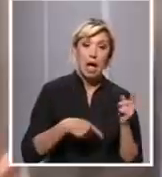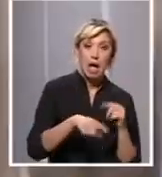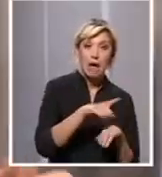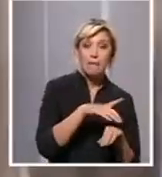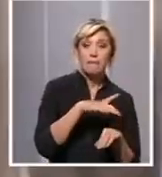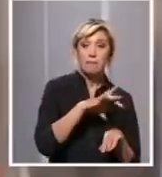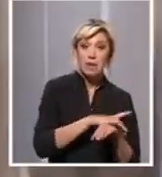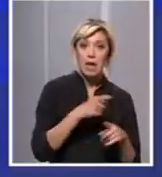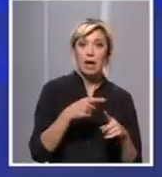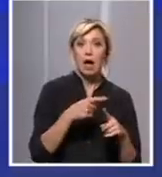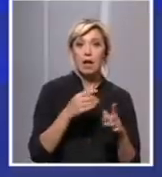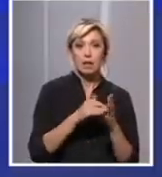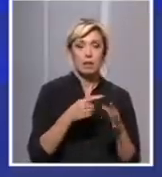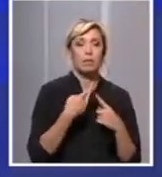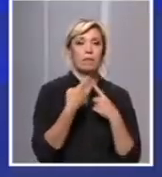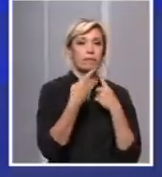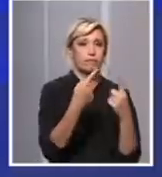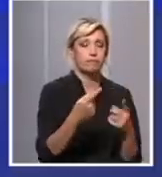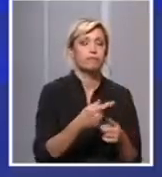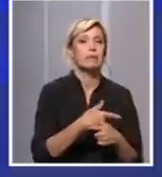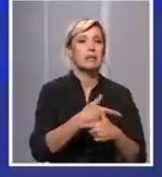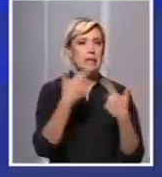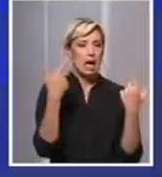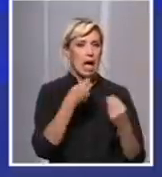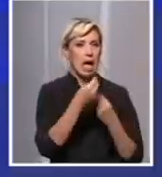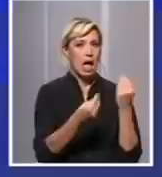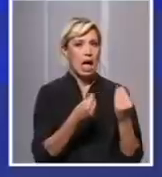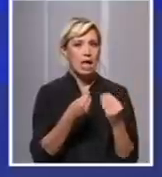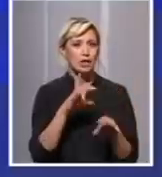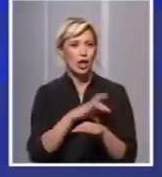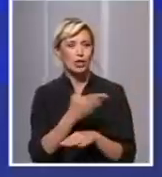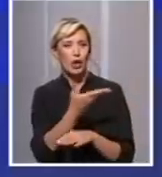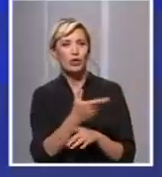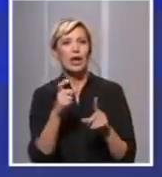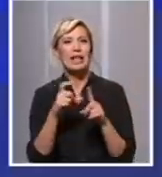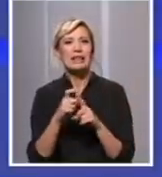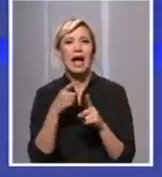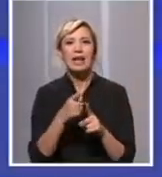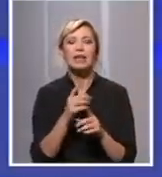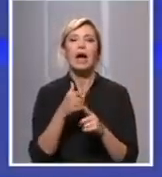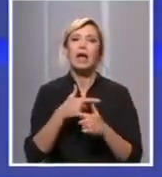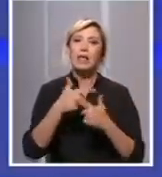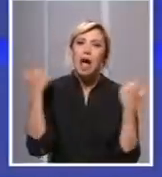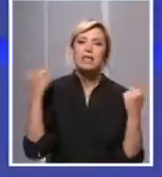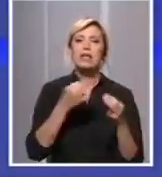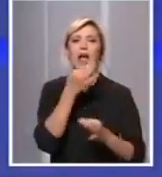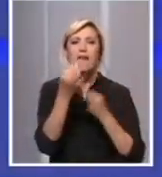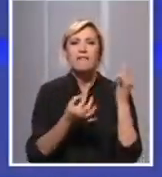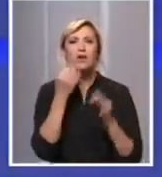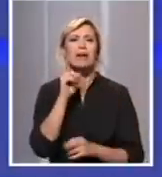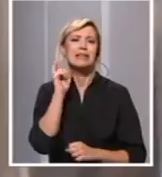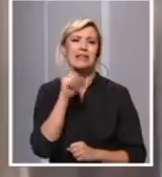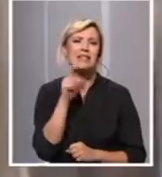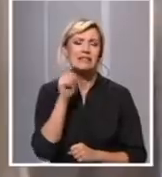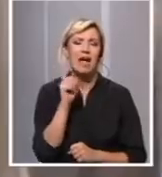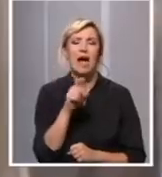poruke. Profesorka je tipičan primer doktorke koja je davala jasne informacije i mi smo svakodnevno pitali svađa.